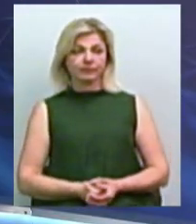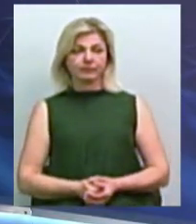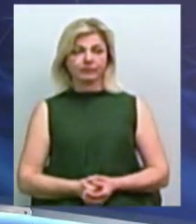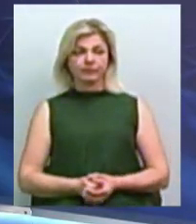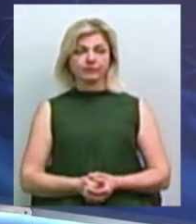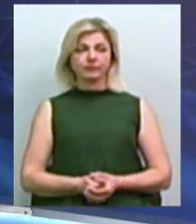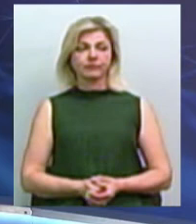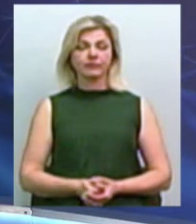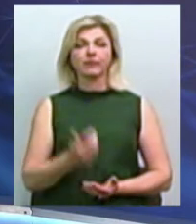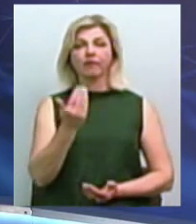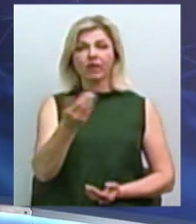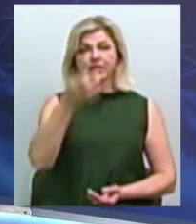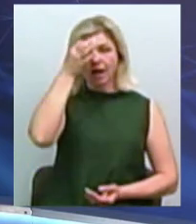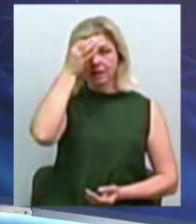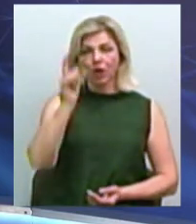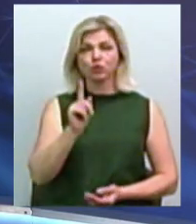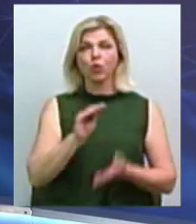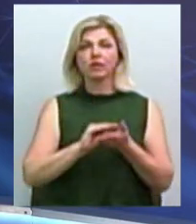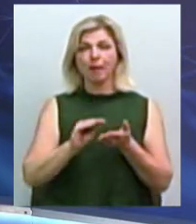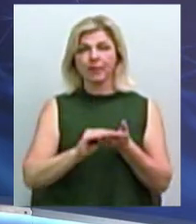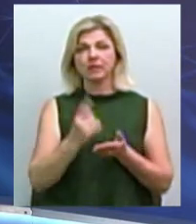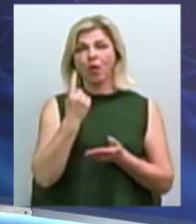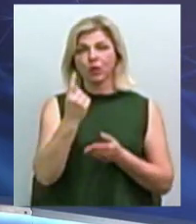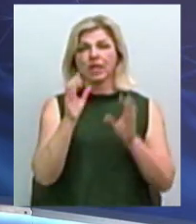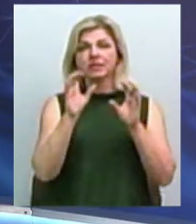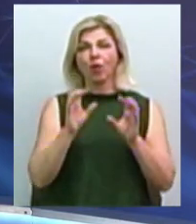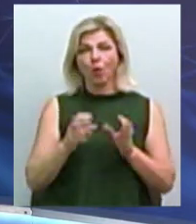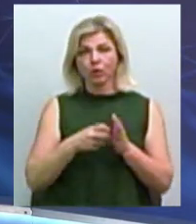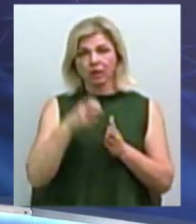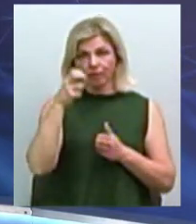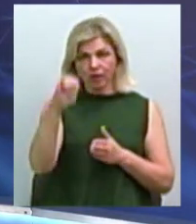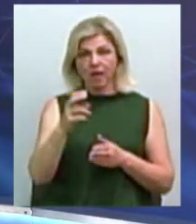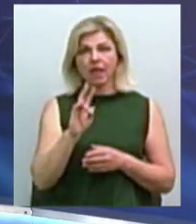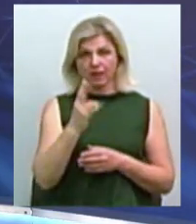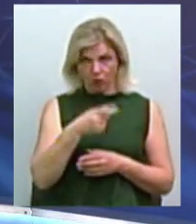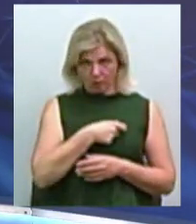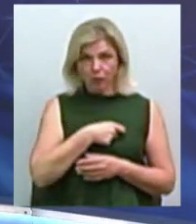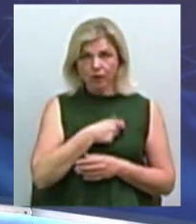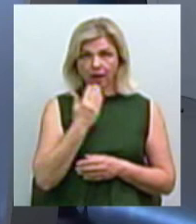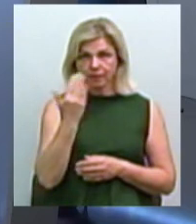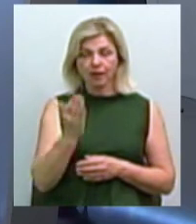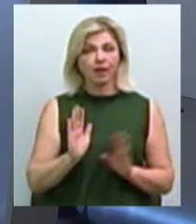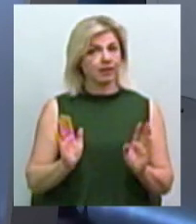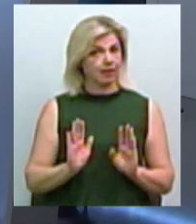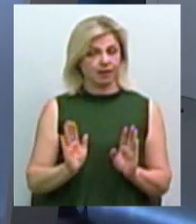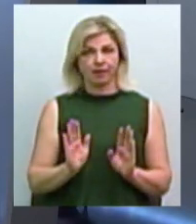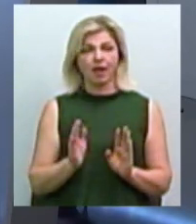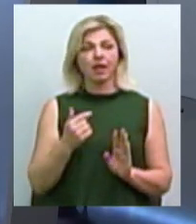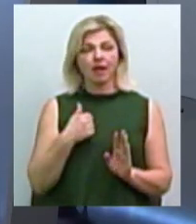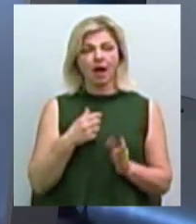Ви згадали, що написали одному з законотворців. Ви маєте на увазі Миколаївського депутата? Ні, я